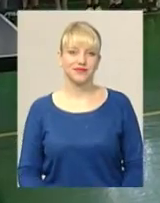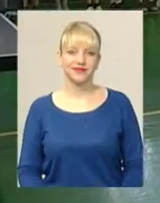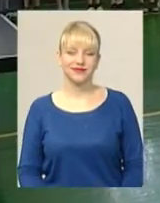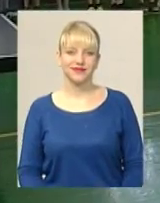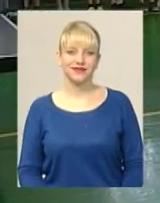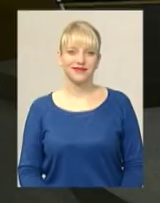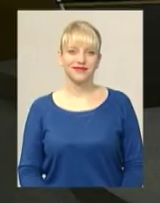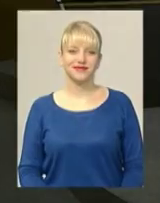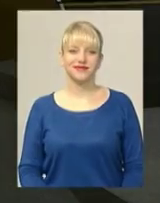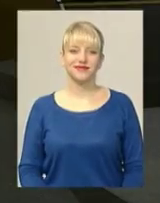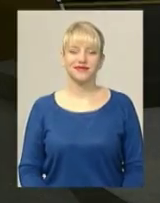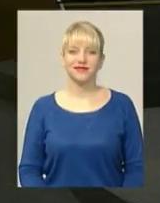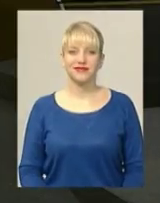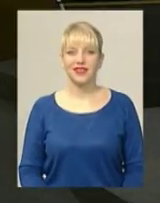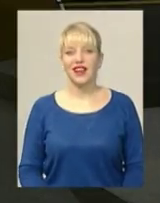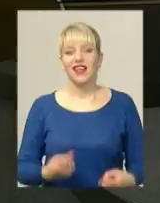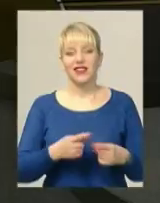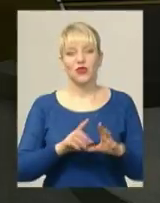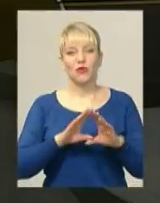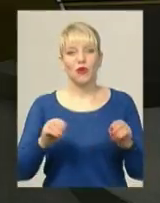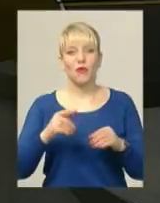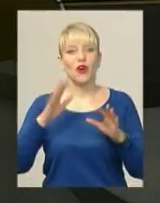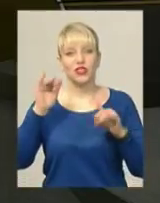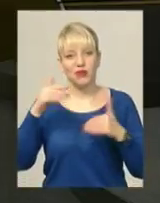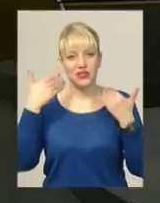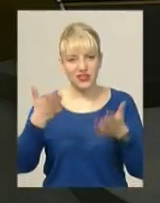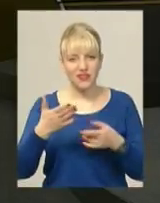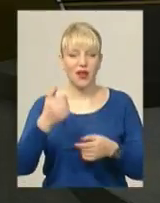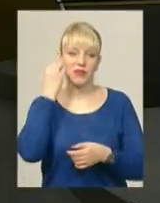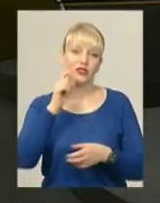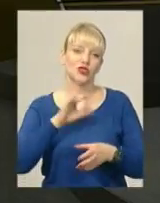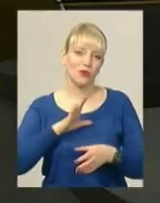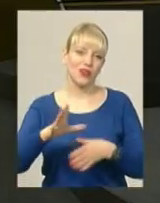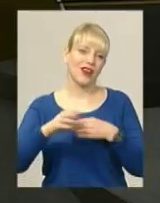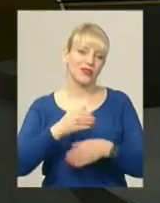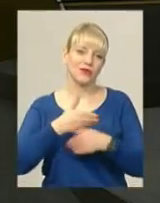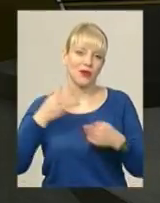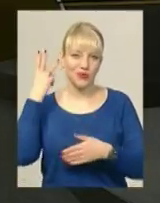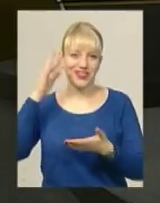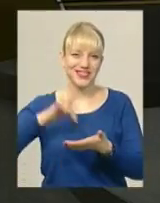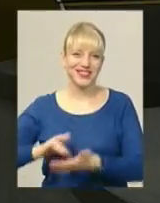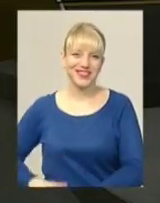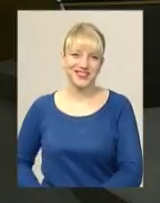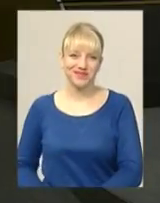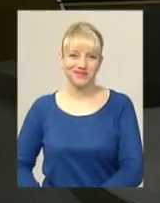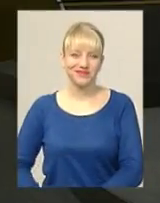Поділля Центр. На цьому ми прощаємося з вами. Дякуємо, що були разом із телеканалом Поділля Центр.